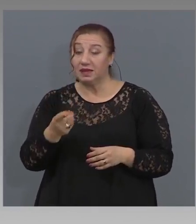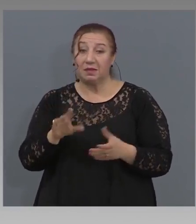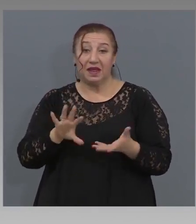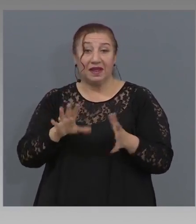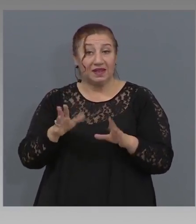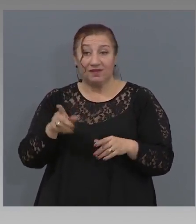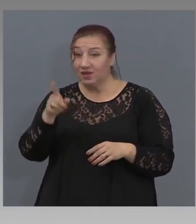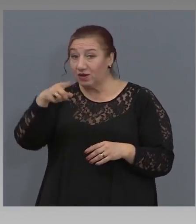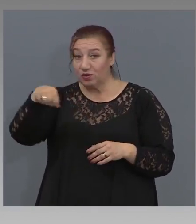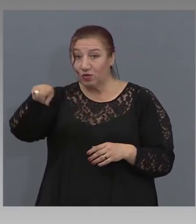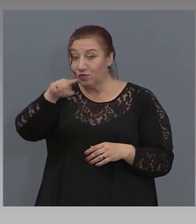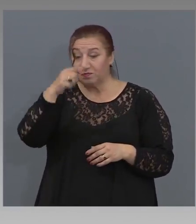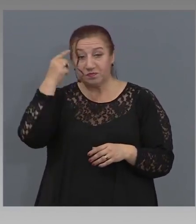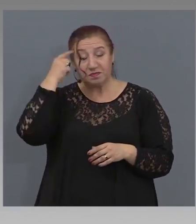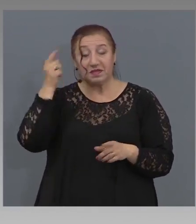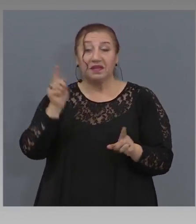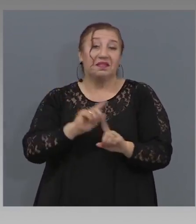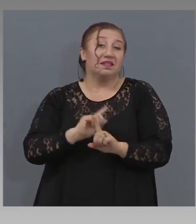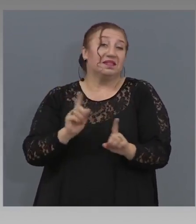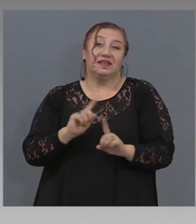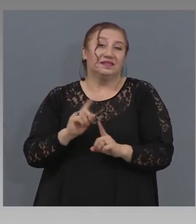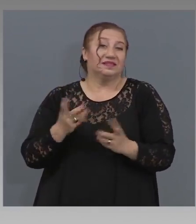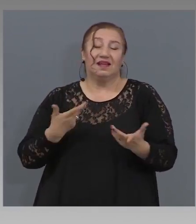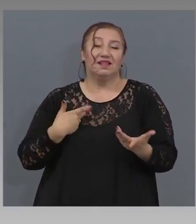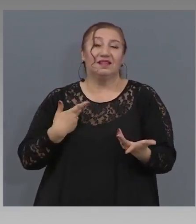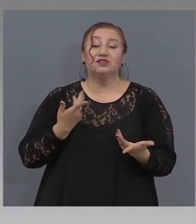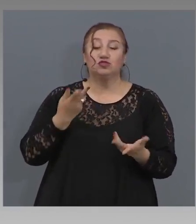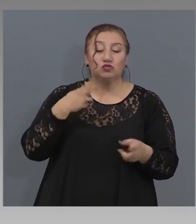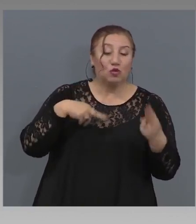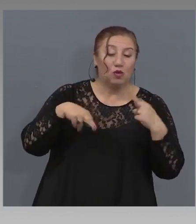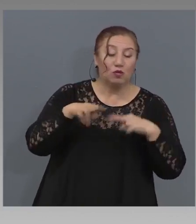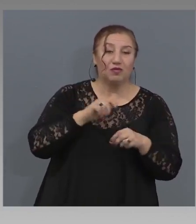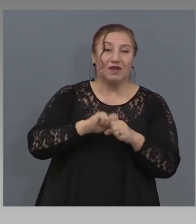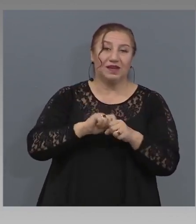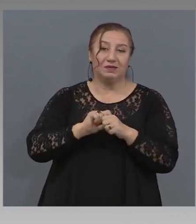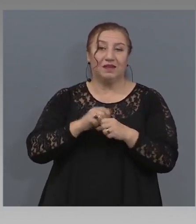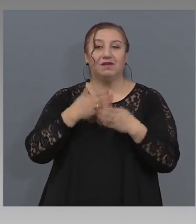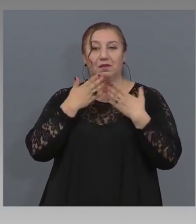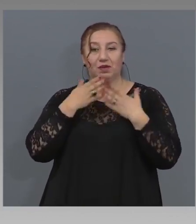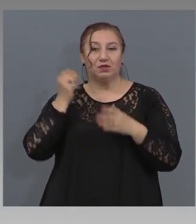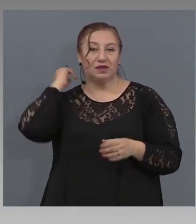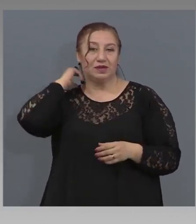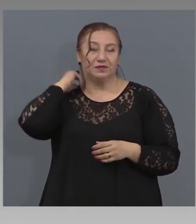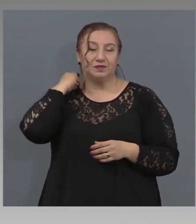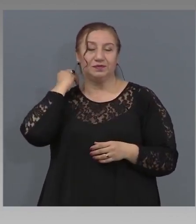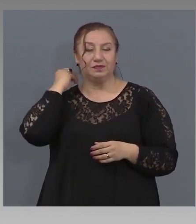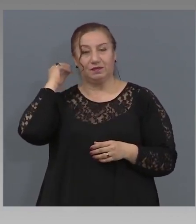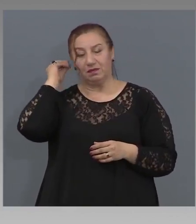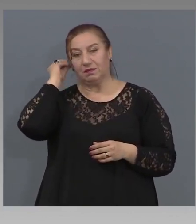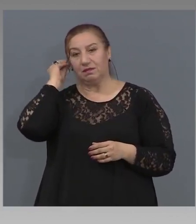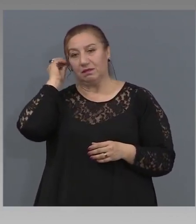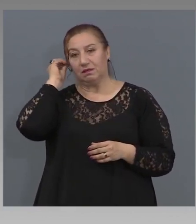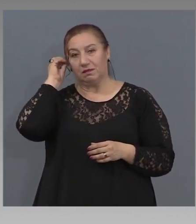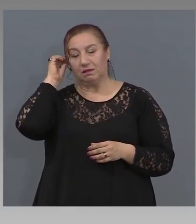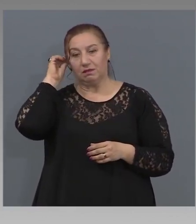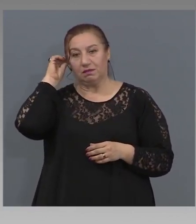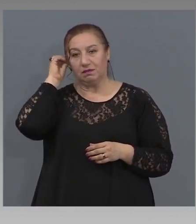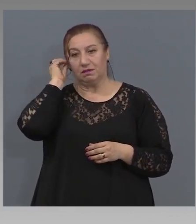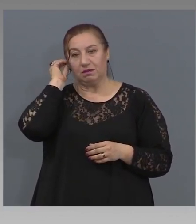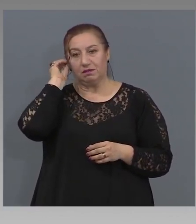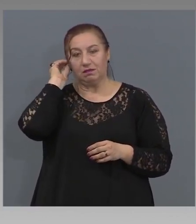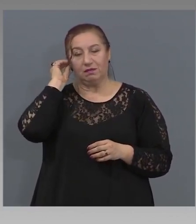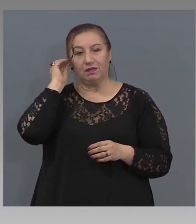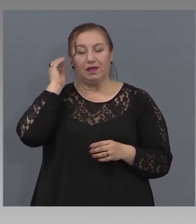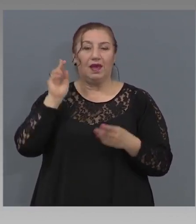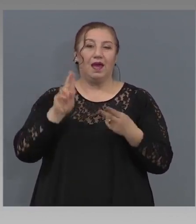знаят какъв е предмета на проверката. Вероятно каза как трябва да кажат най-добре. Благодаря. Мария Ванкова, Битивип. Първият ми въпрос е към